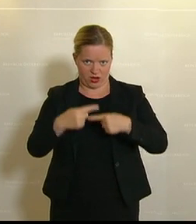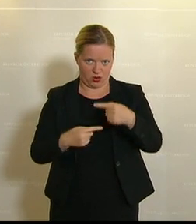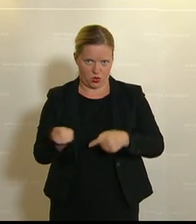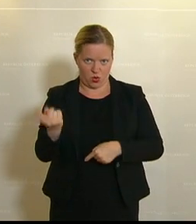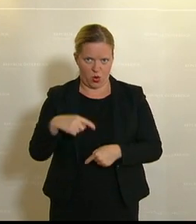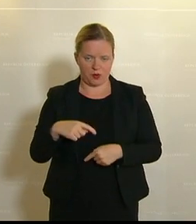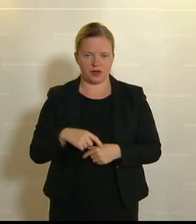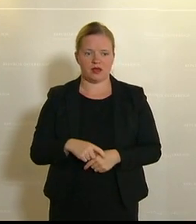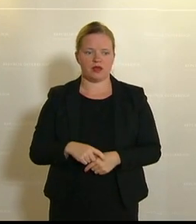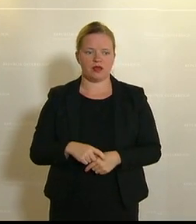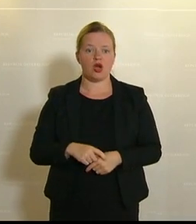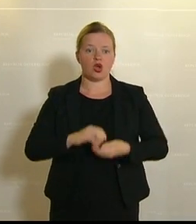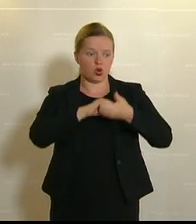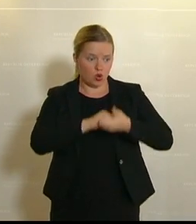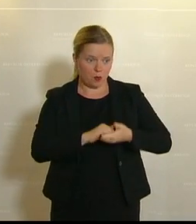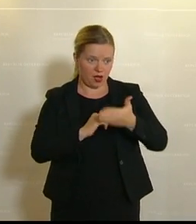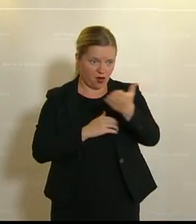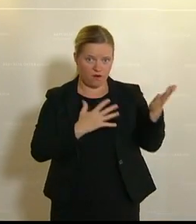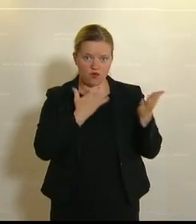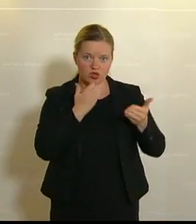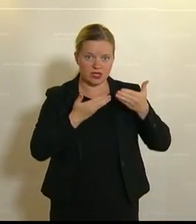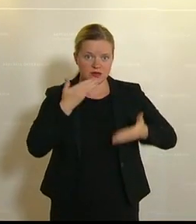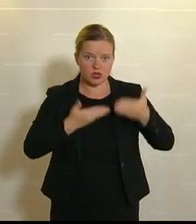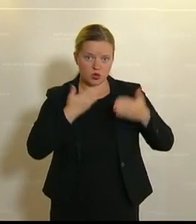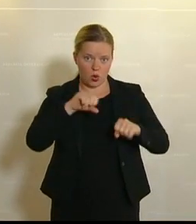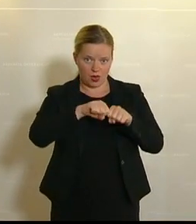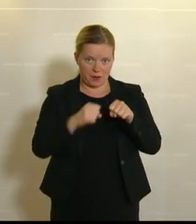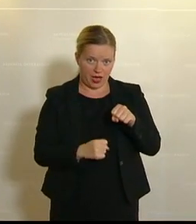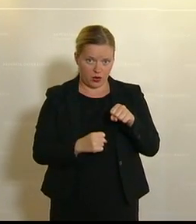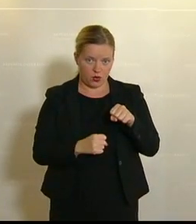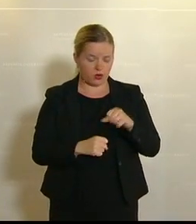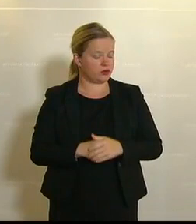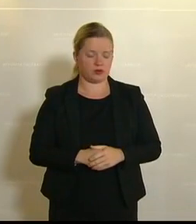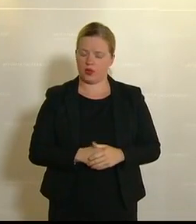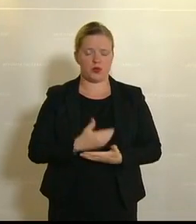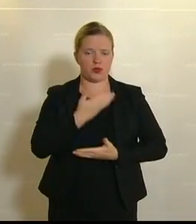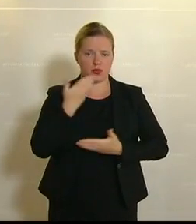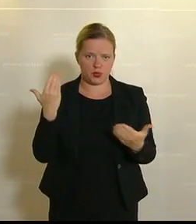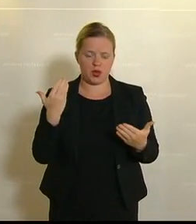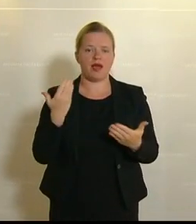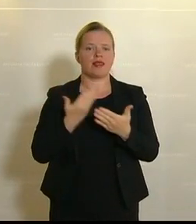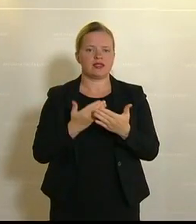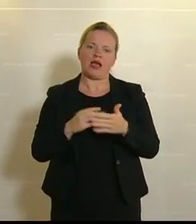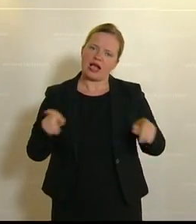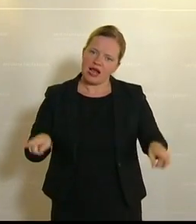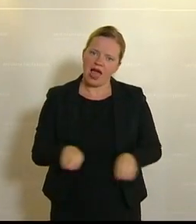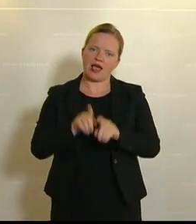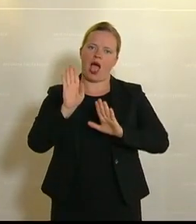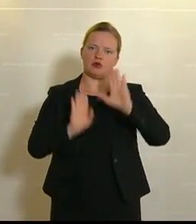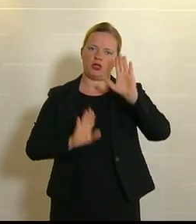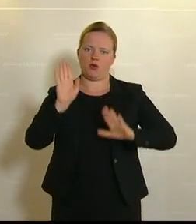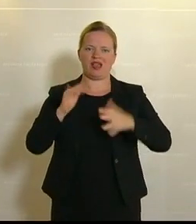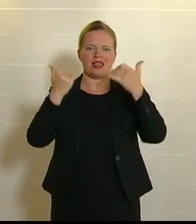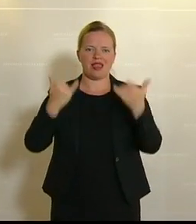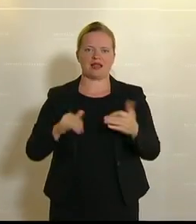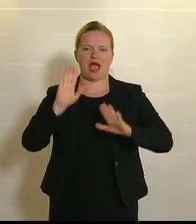ein Sitzungsunterbrechen gewünscht wird. Das ist nicht der Fall. Dann können wir gleich zur Abstimmung gelangen. Wir